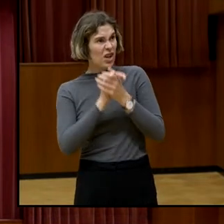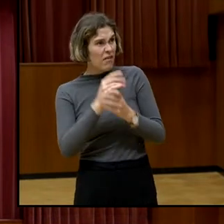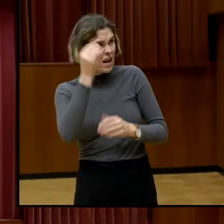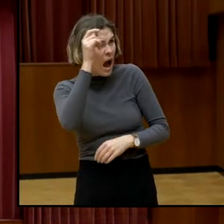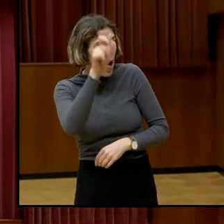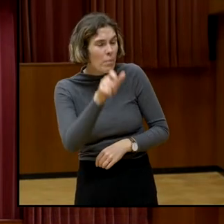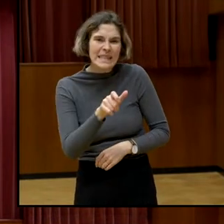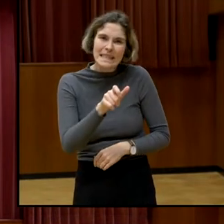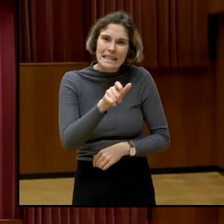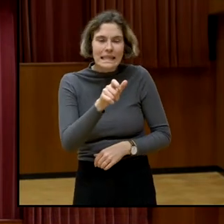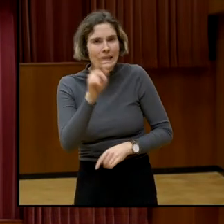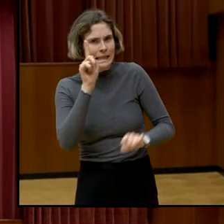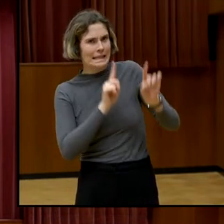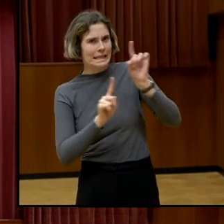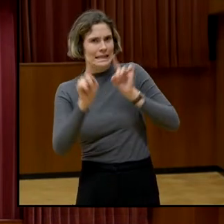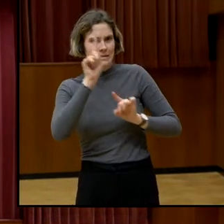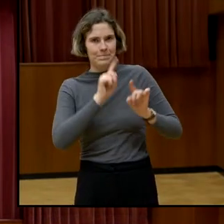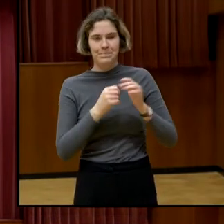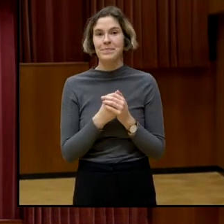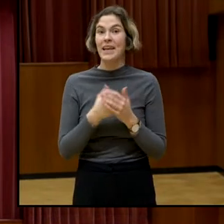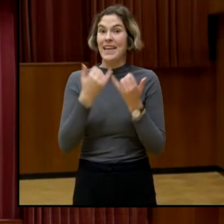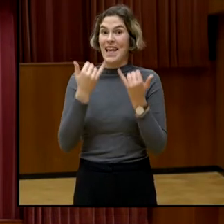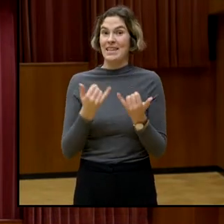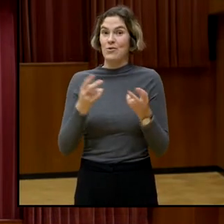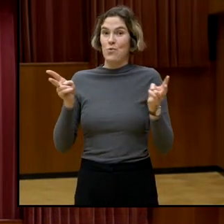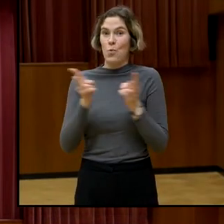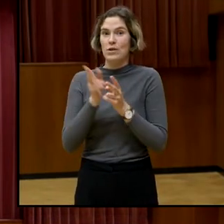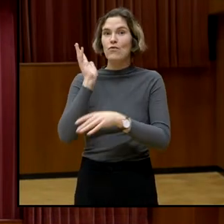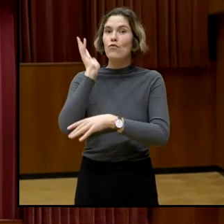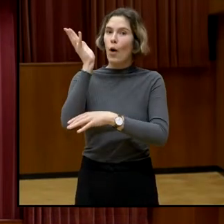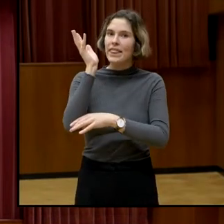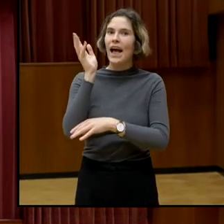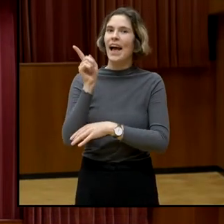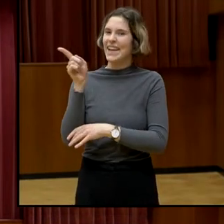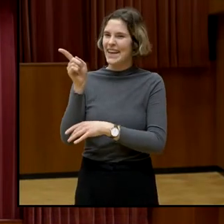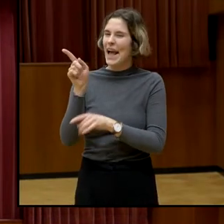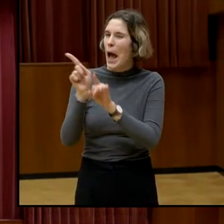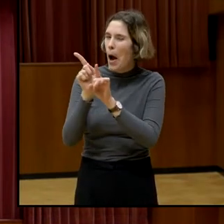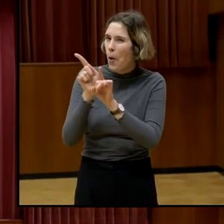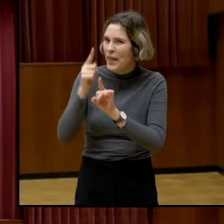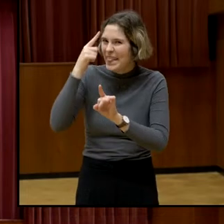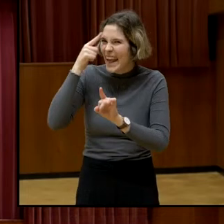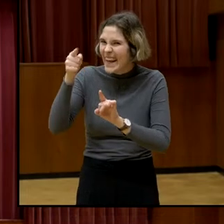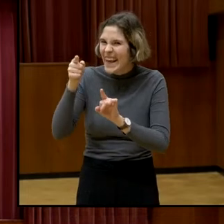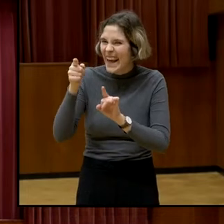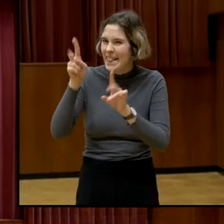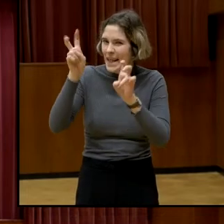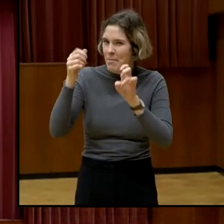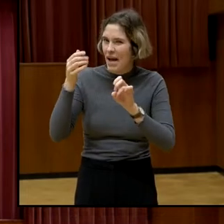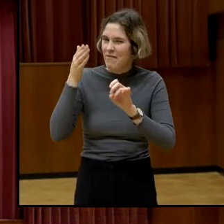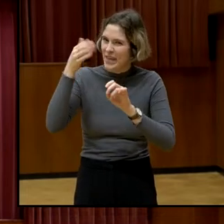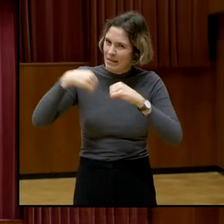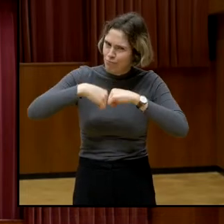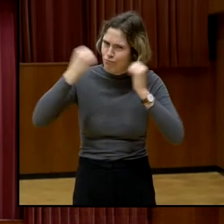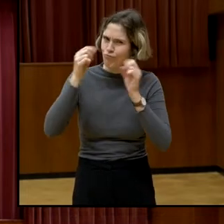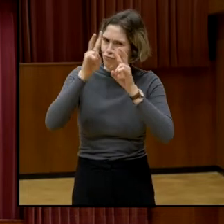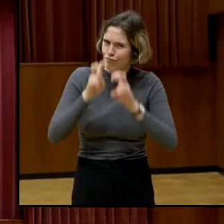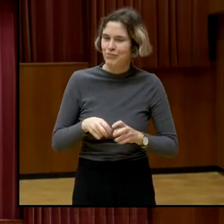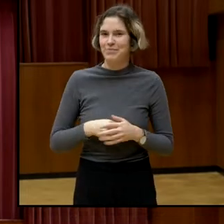Kurzvortrag wird es auch um diese Thematik gehen. Ich nehme es mal stark an. Ja, ich freue mich sehr, Johannes, dass du da bist.